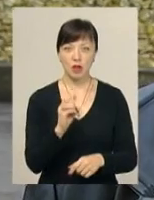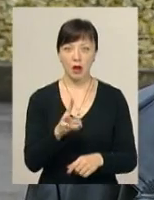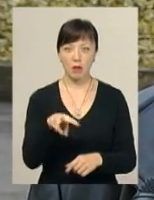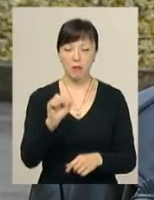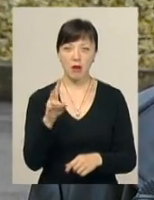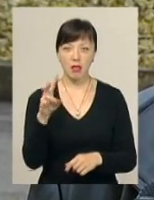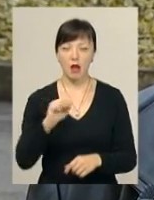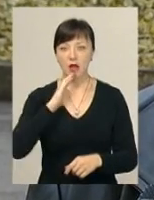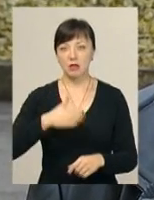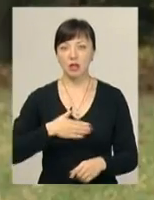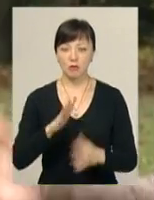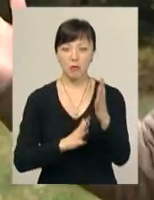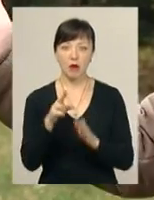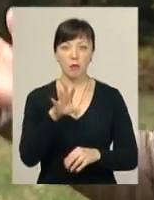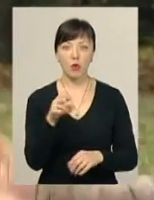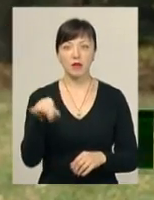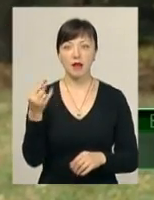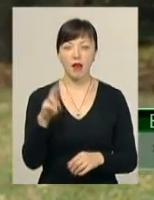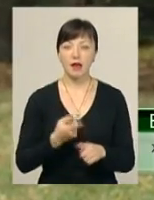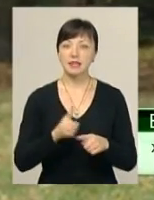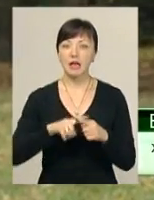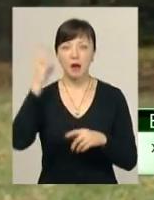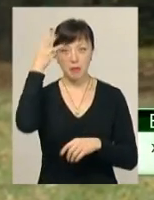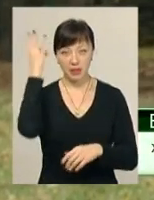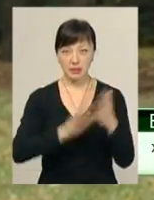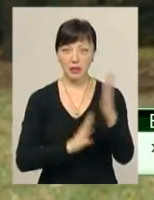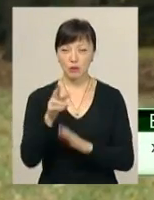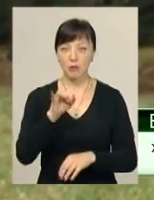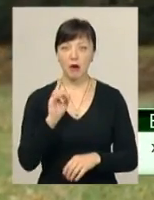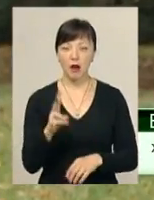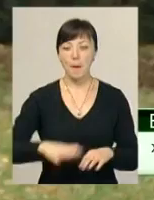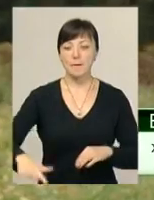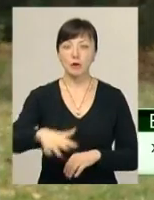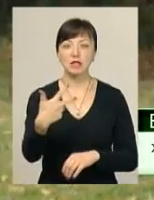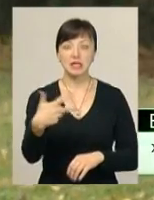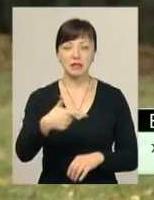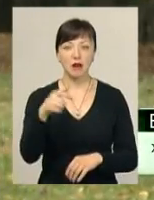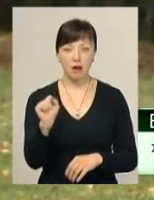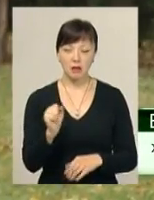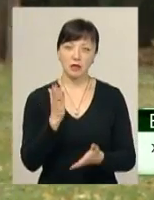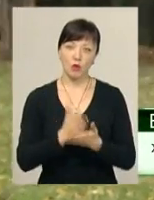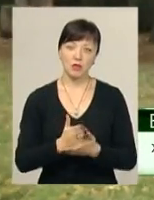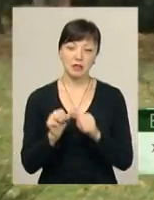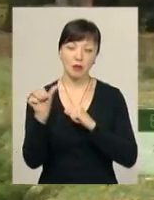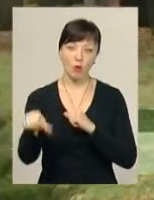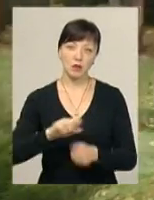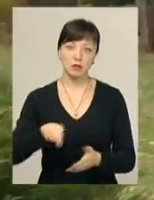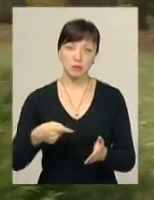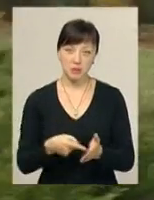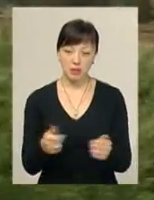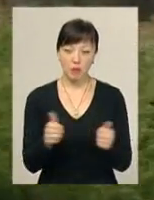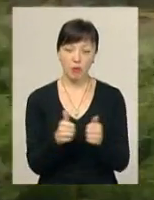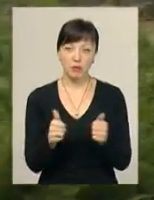дендрологічний парк Поділля. Це Хмельницький дендропарк. Його площа понад 30 гектарів. Дендропарк знаходиться на околиці міста,